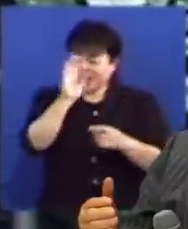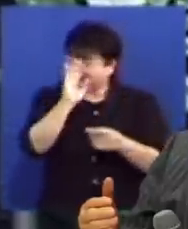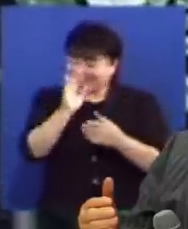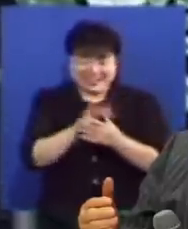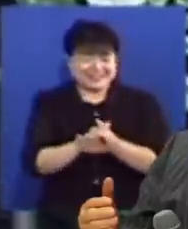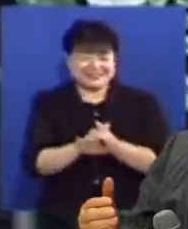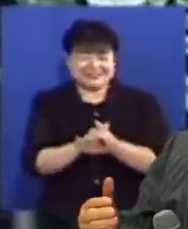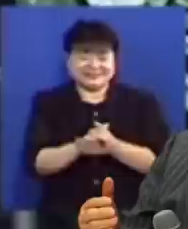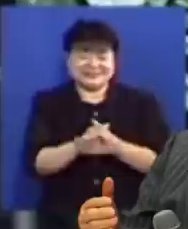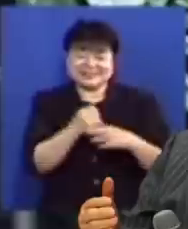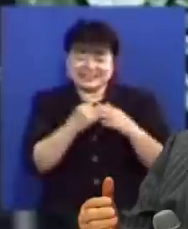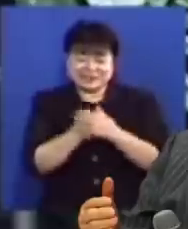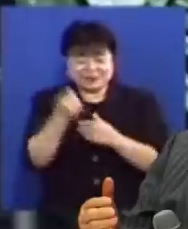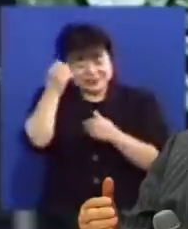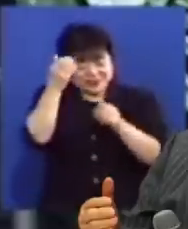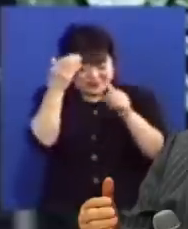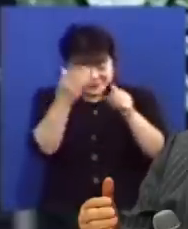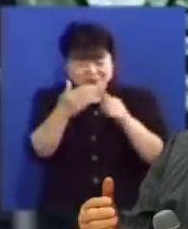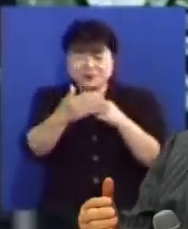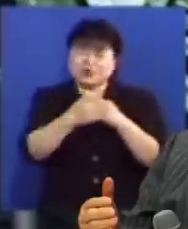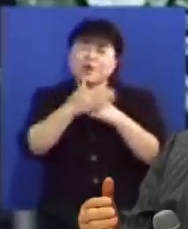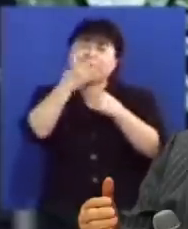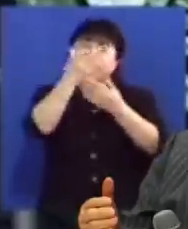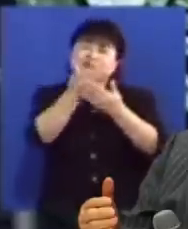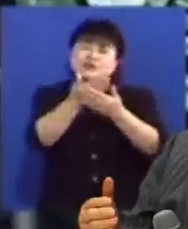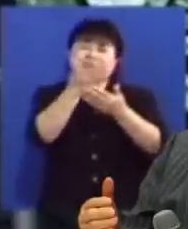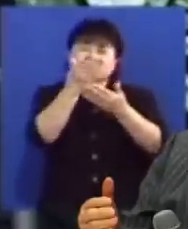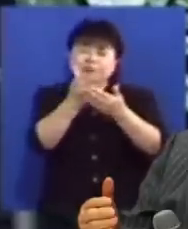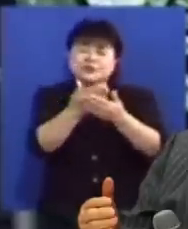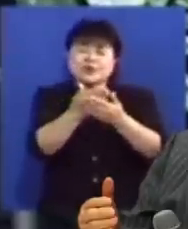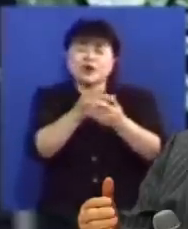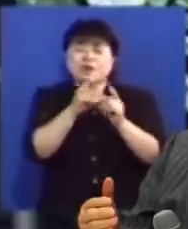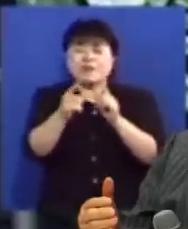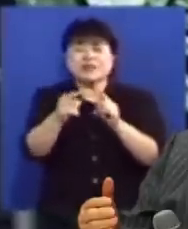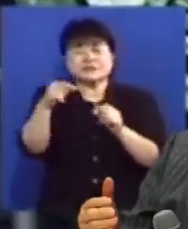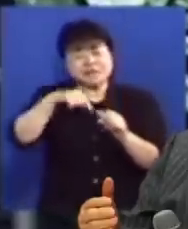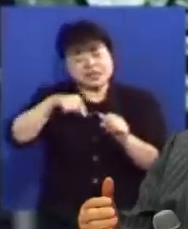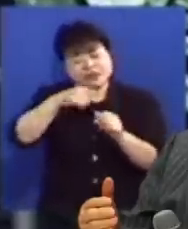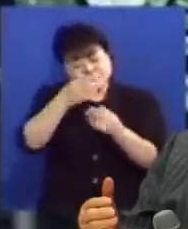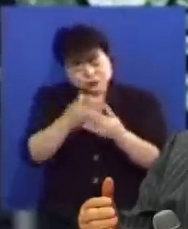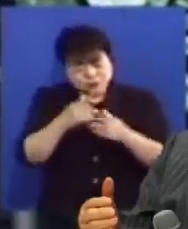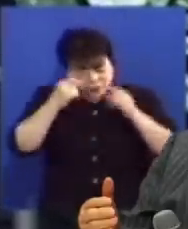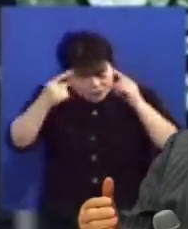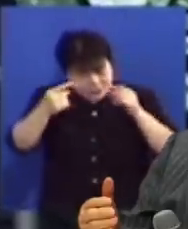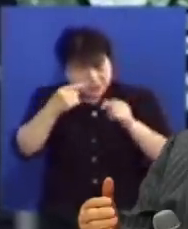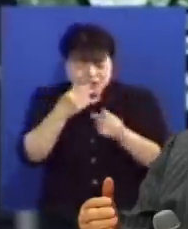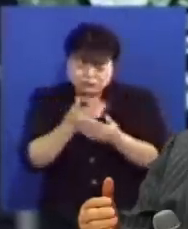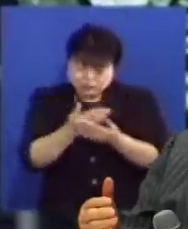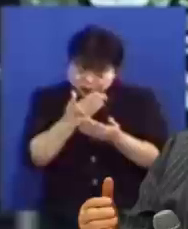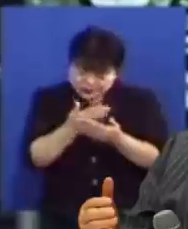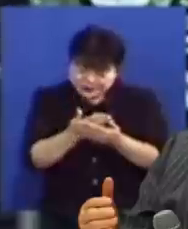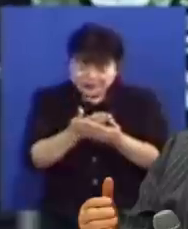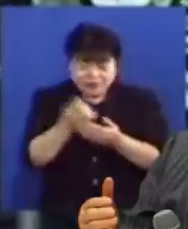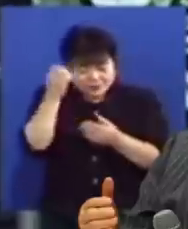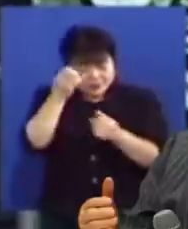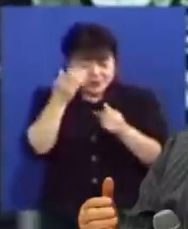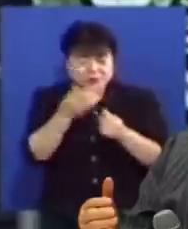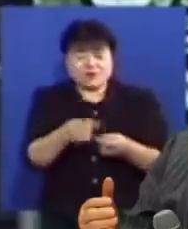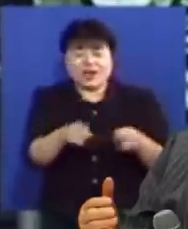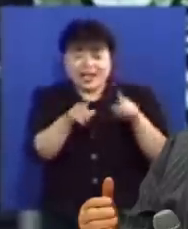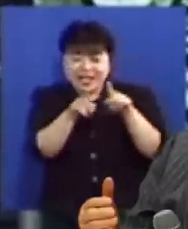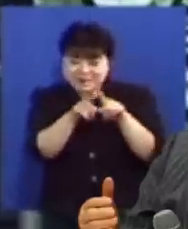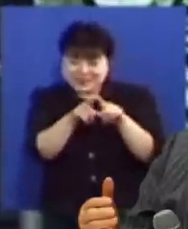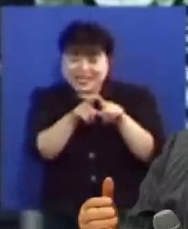그렇기 때문에 성령님 도와주시옵소서 말씀하여 주시옵소서 깨닫게 해 주시옵소서 성령님과